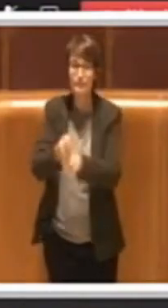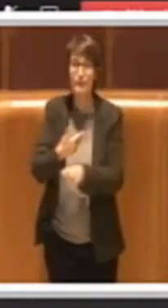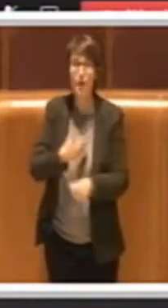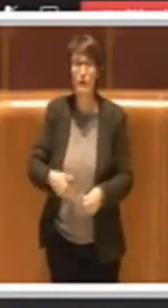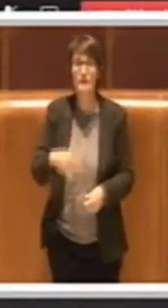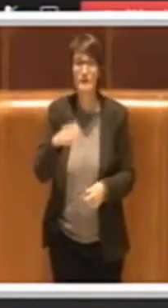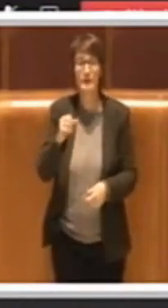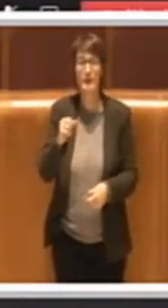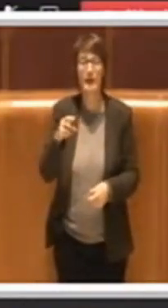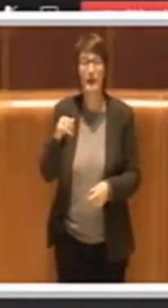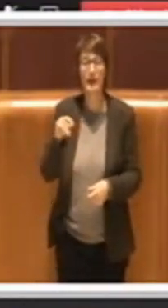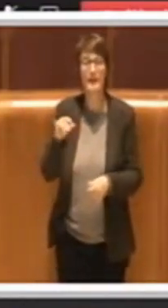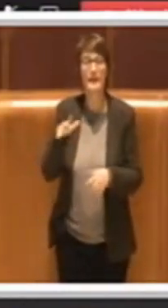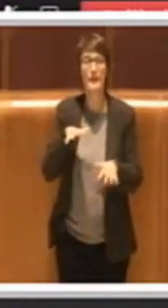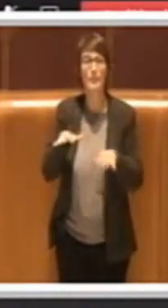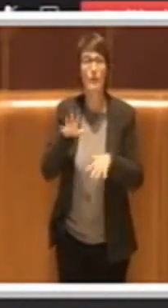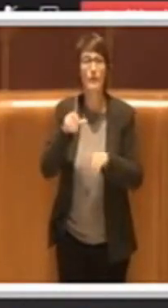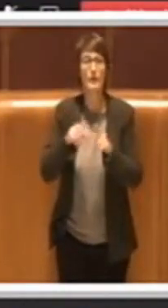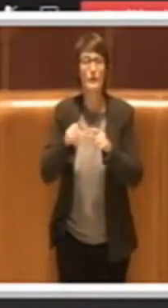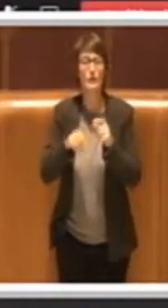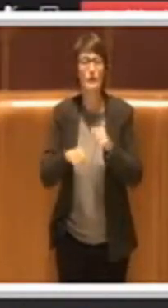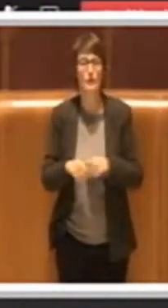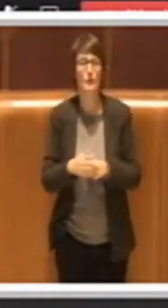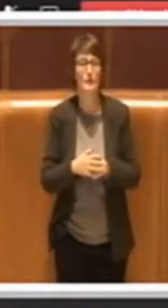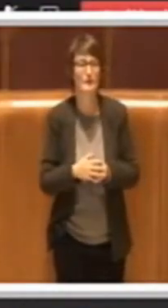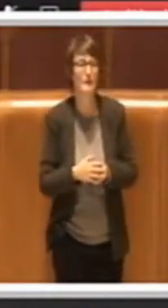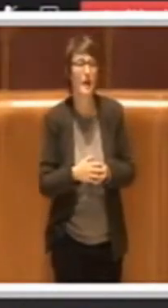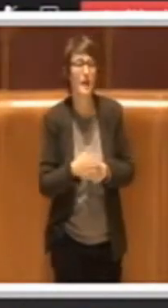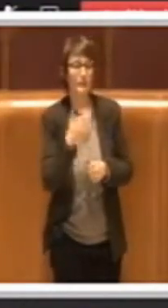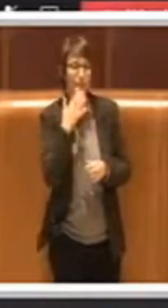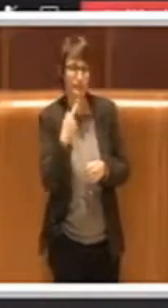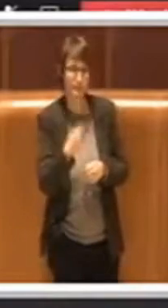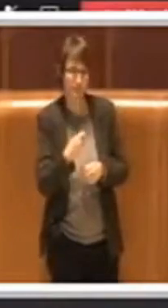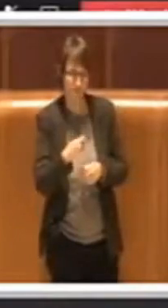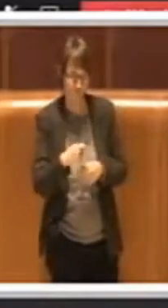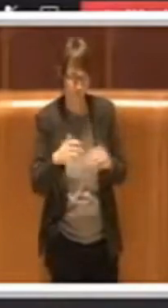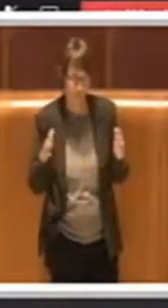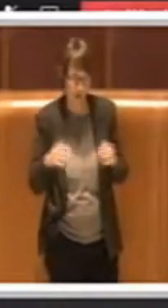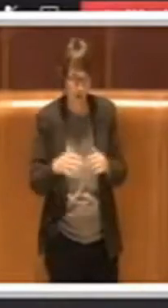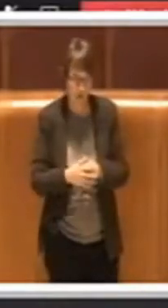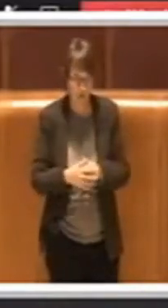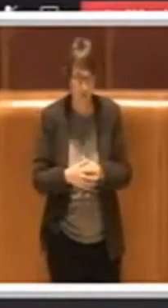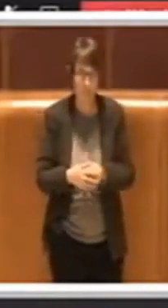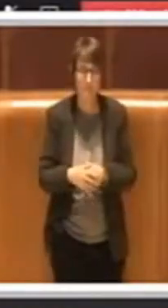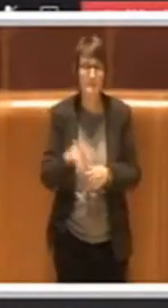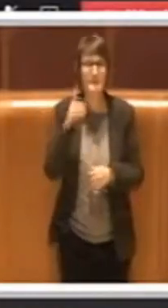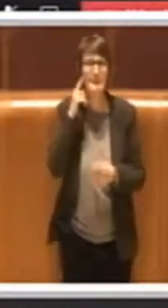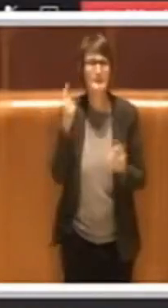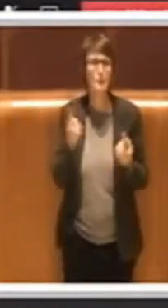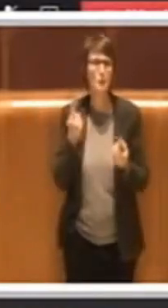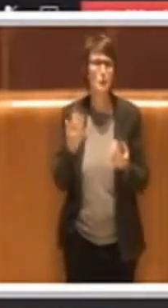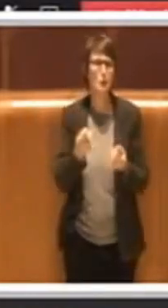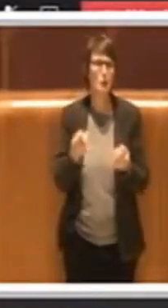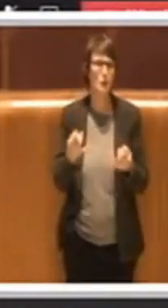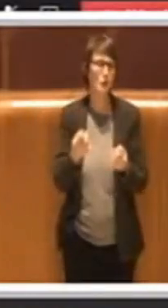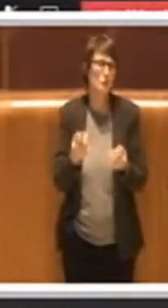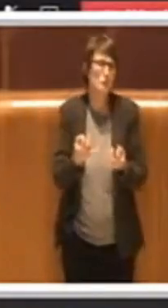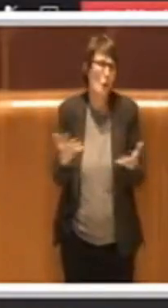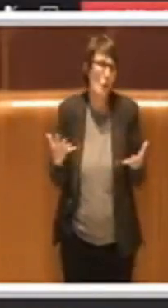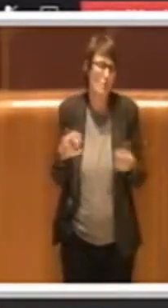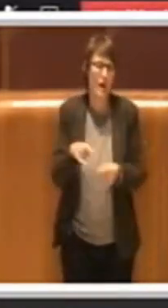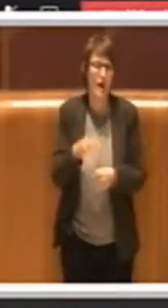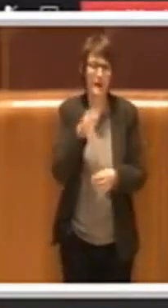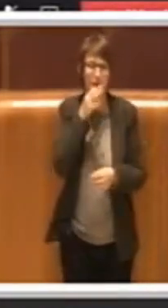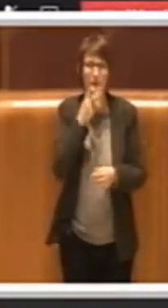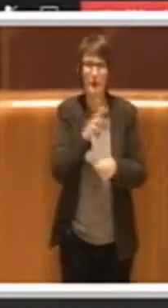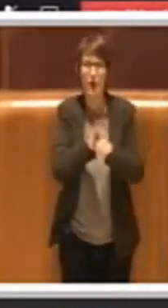Grazie Presidente. In tempi normali, cioè in tempi senza il Covid, io ero solita pensare